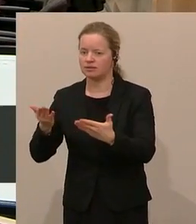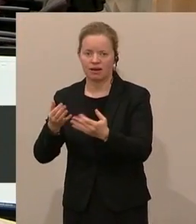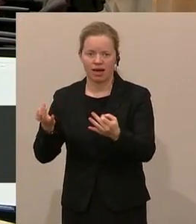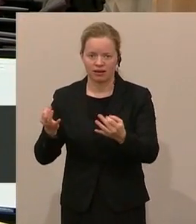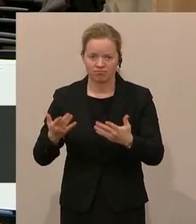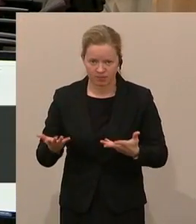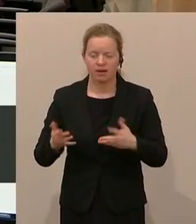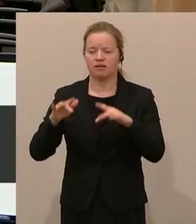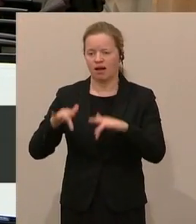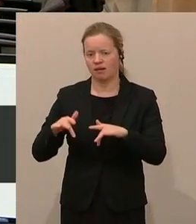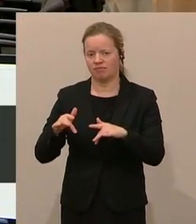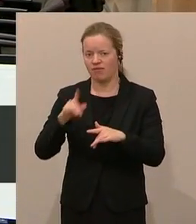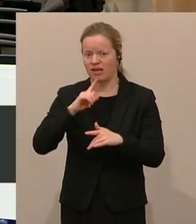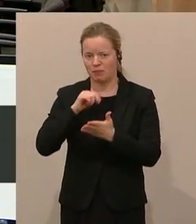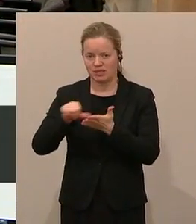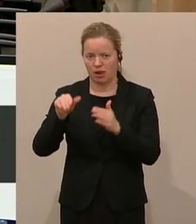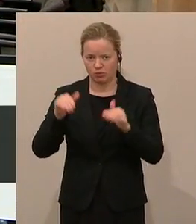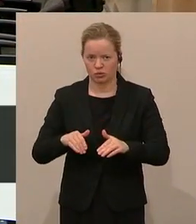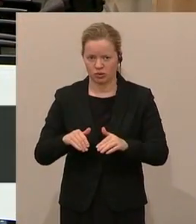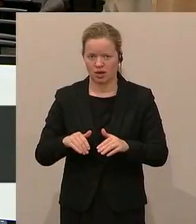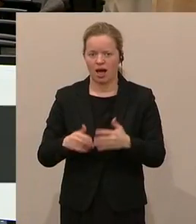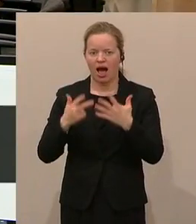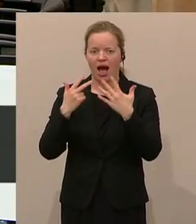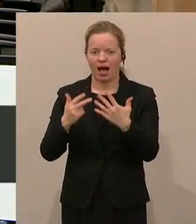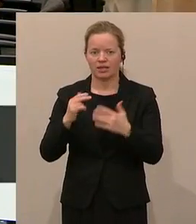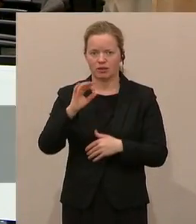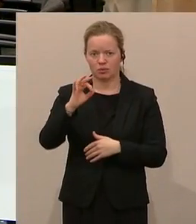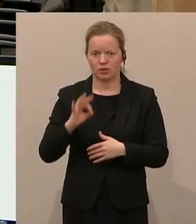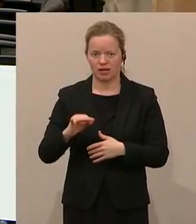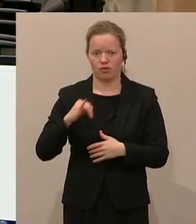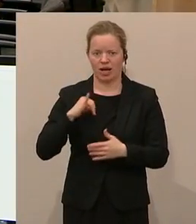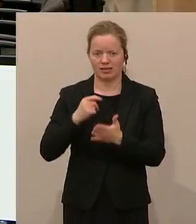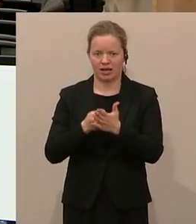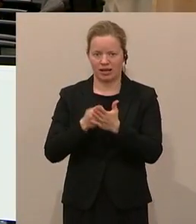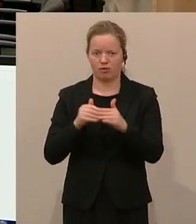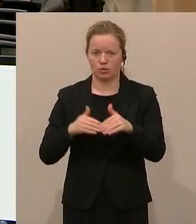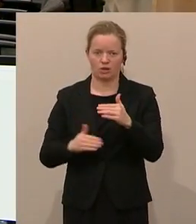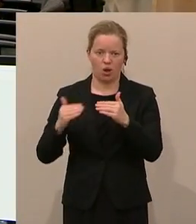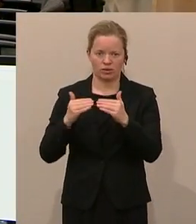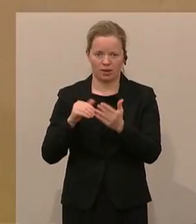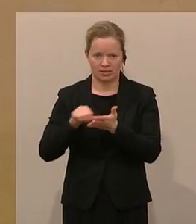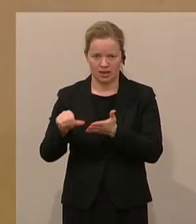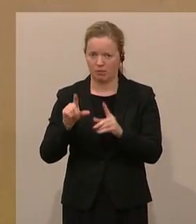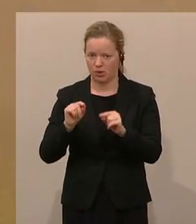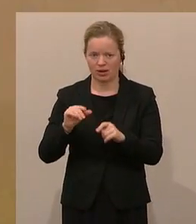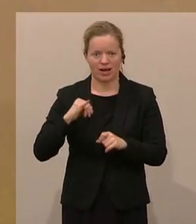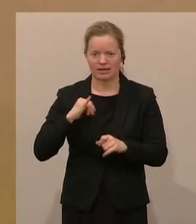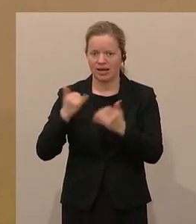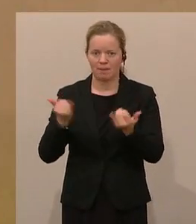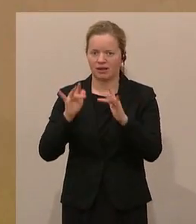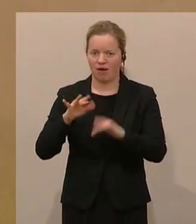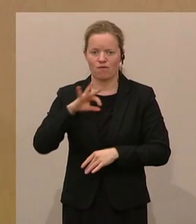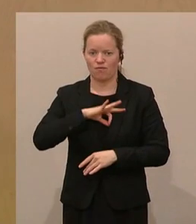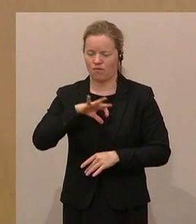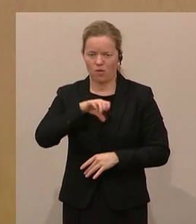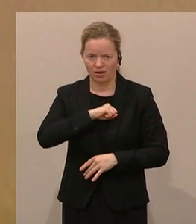erstatten in Ausmaß von 80 Prozent des Kassentarifs. Also für die Kasse ist es immer ein Geschäft, wenn der